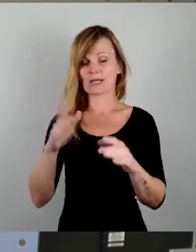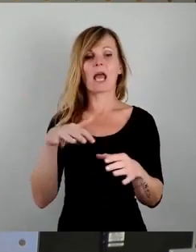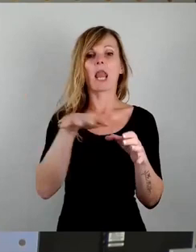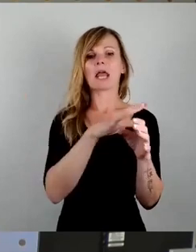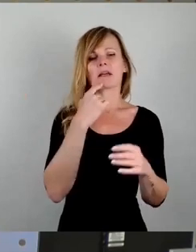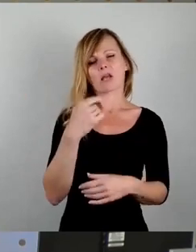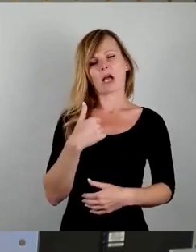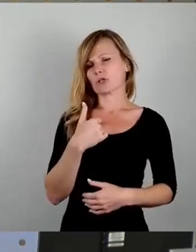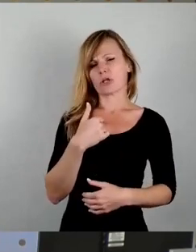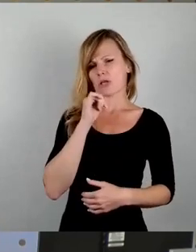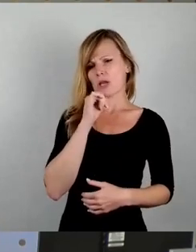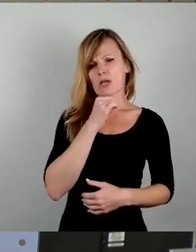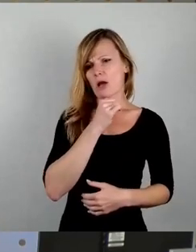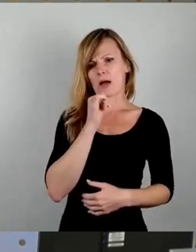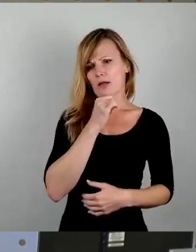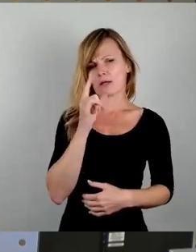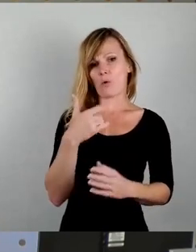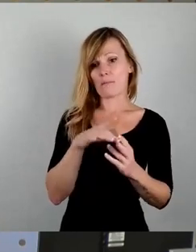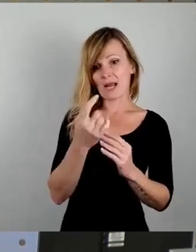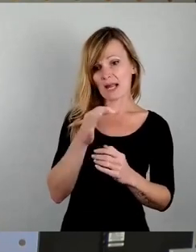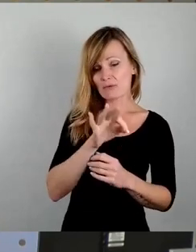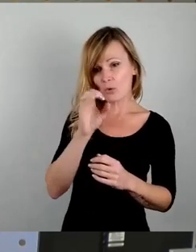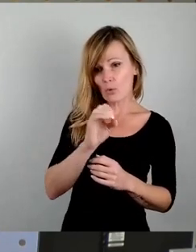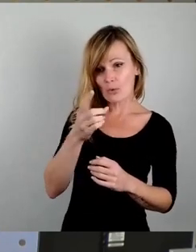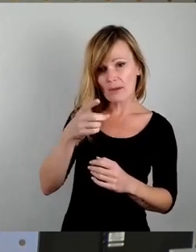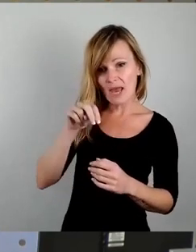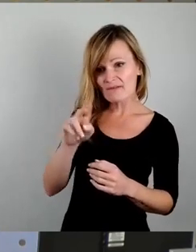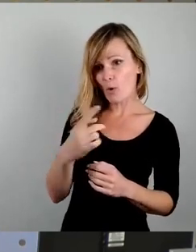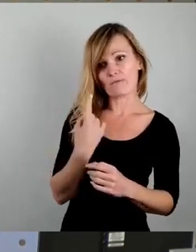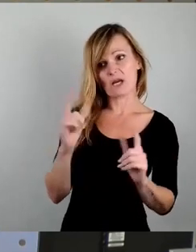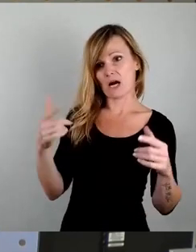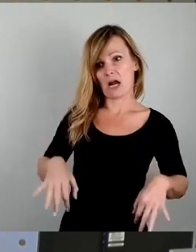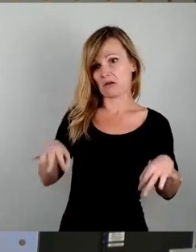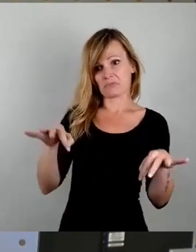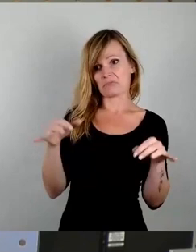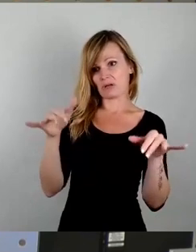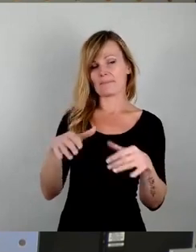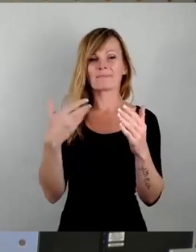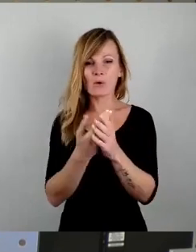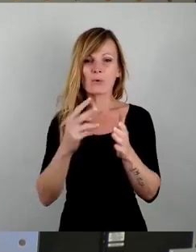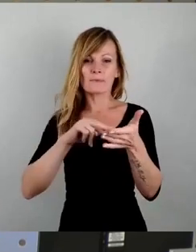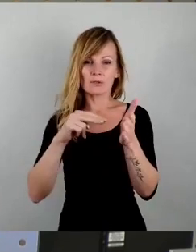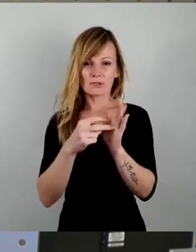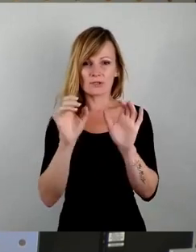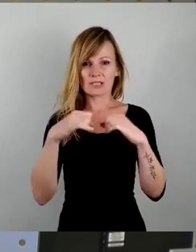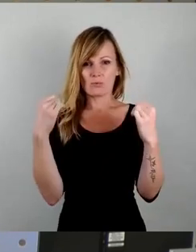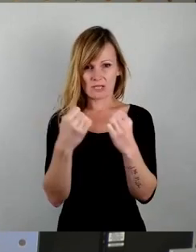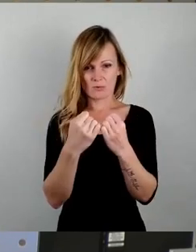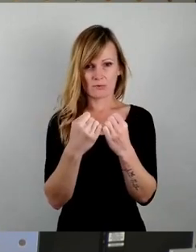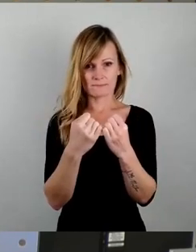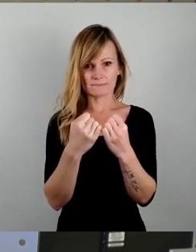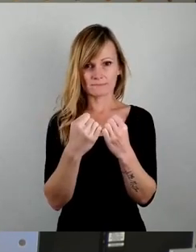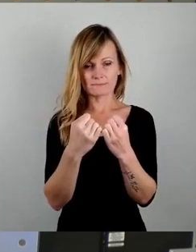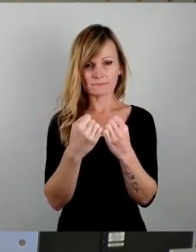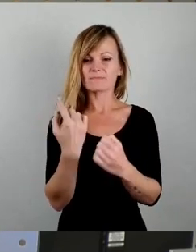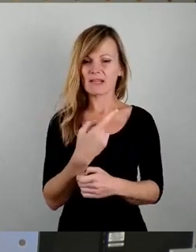mehr Geld für den ÖPNV, wir haben keins. Und in der politischen Situation sollen